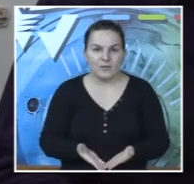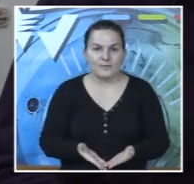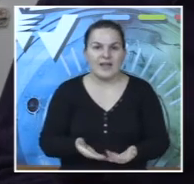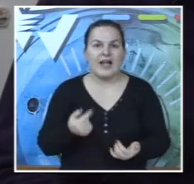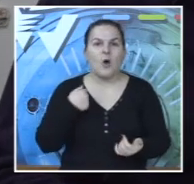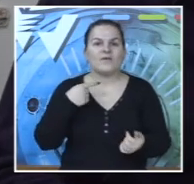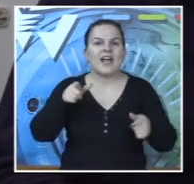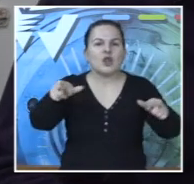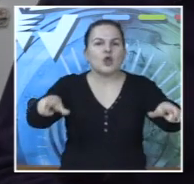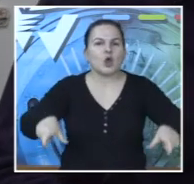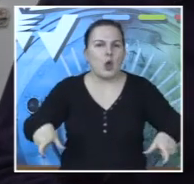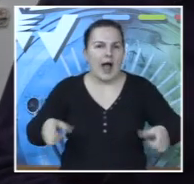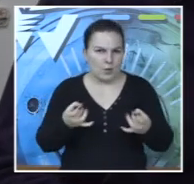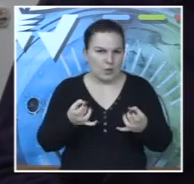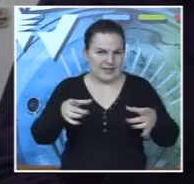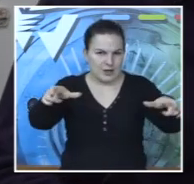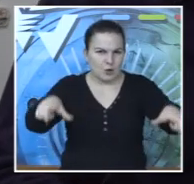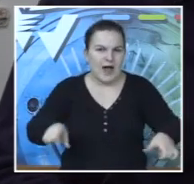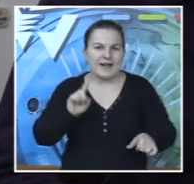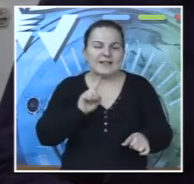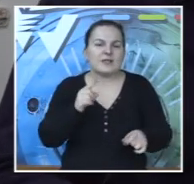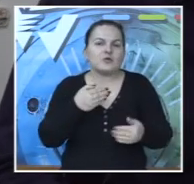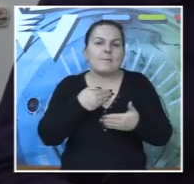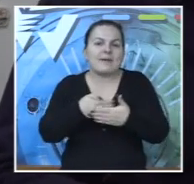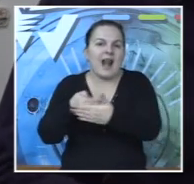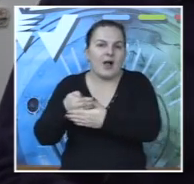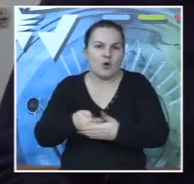Zato što trotari nisu prilagođeni